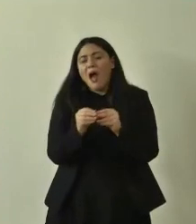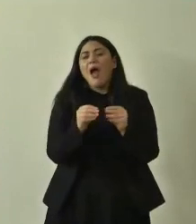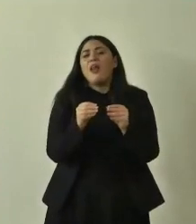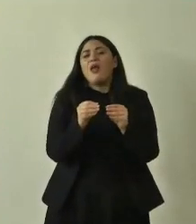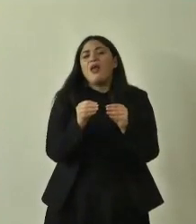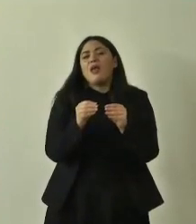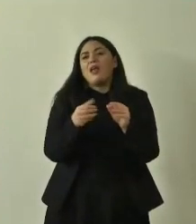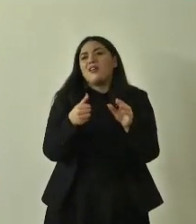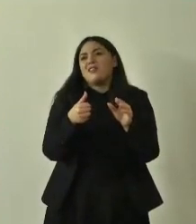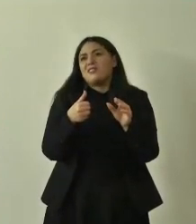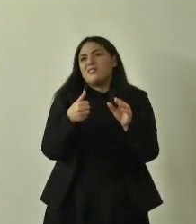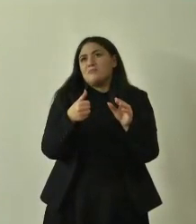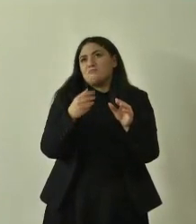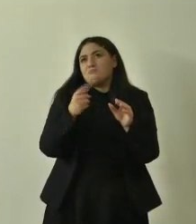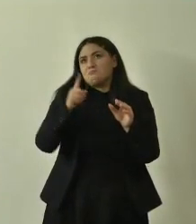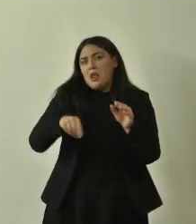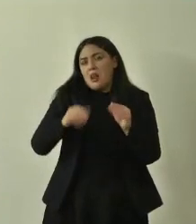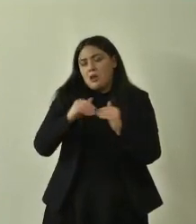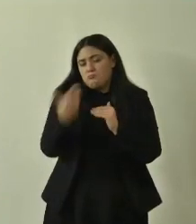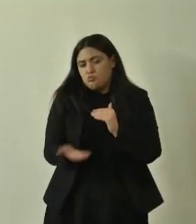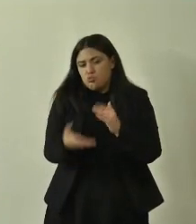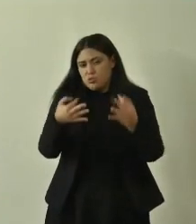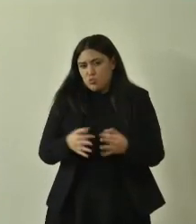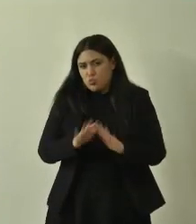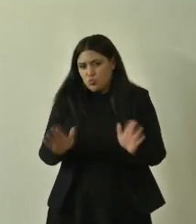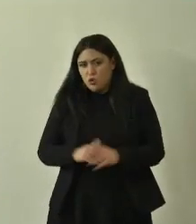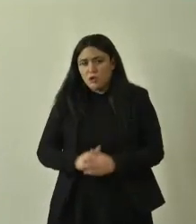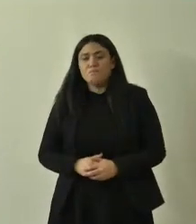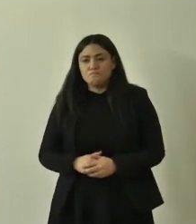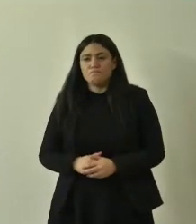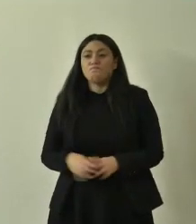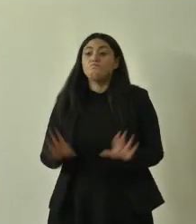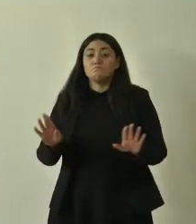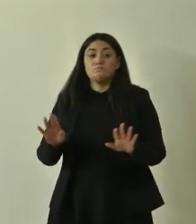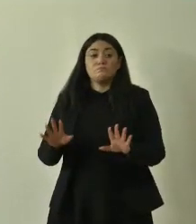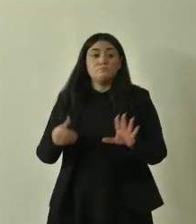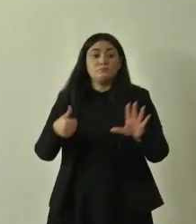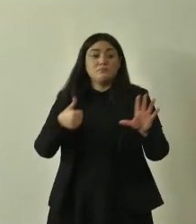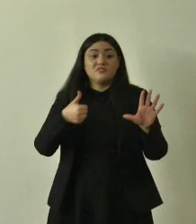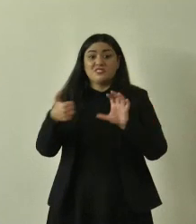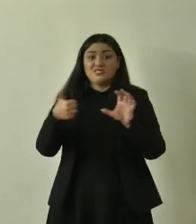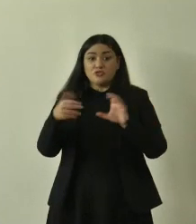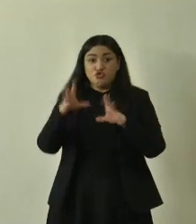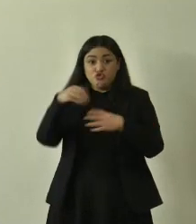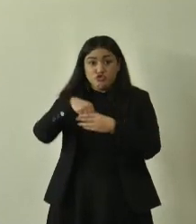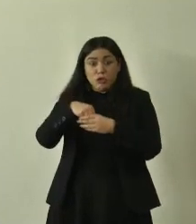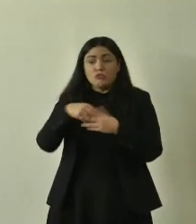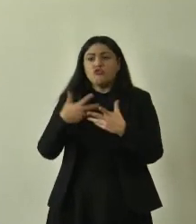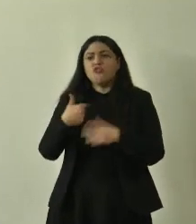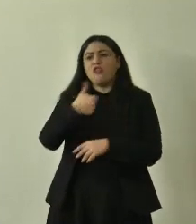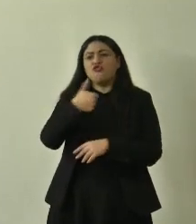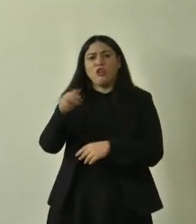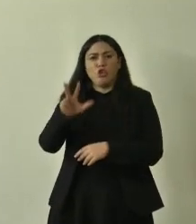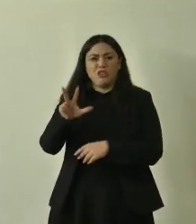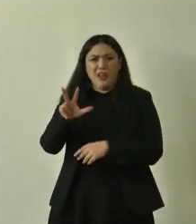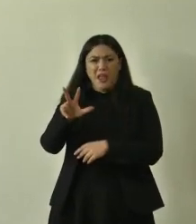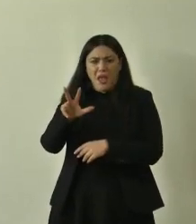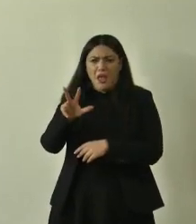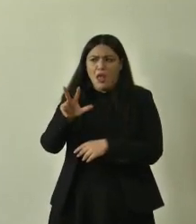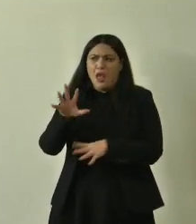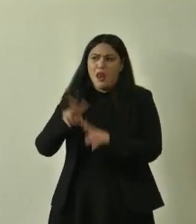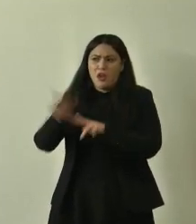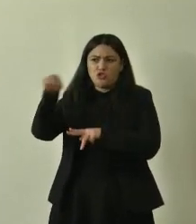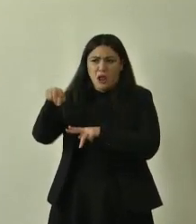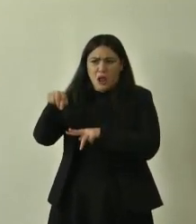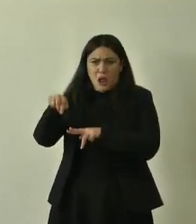all'interno di questi 600 abbiamo i 103 nazionali il numero scilla perché ad esempio